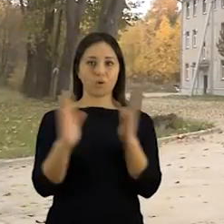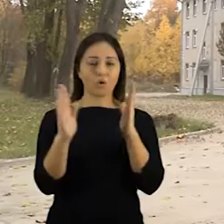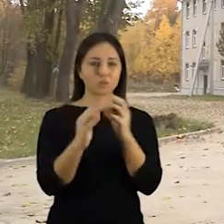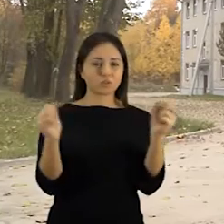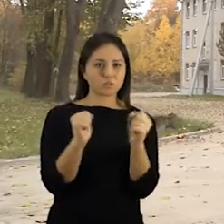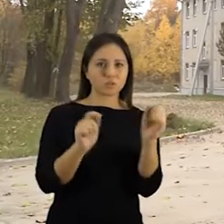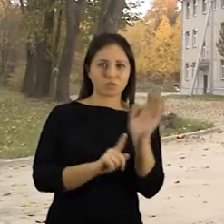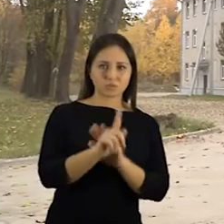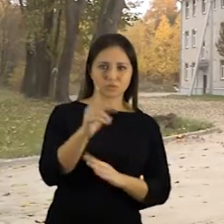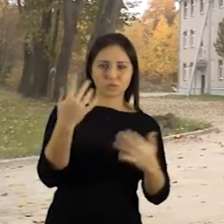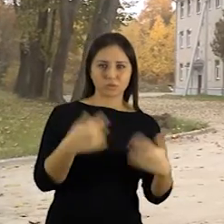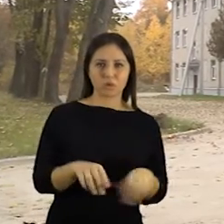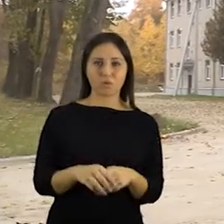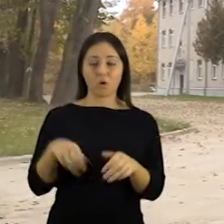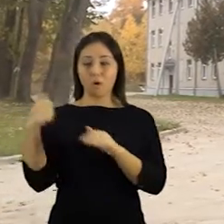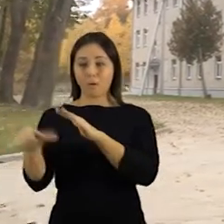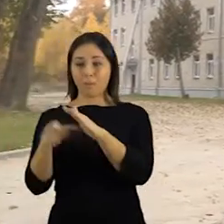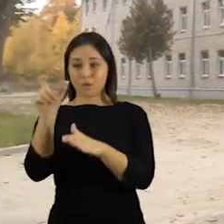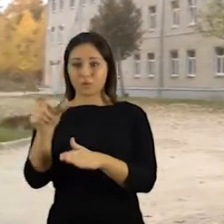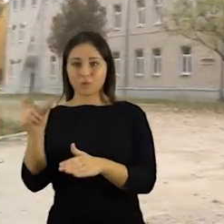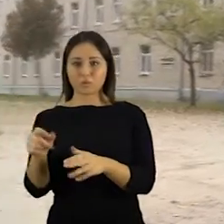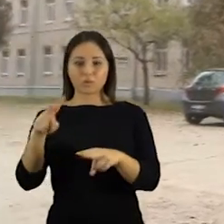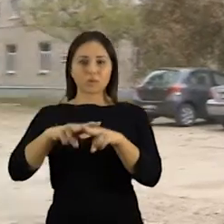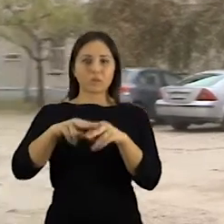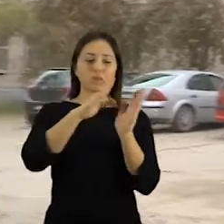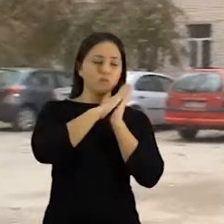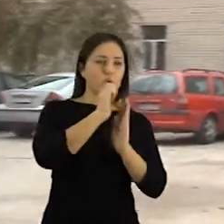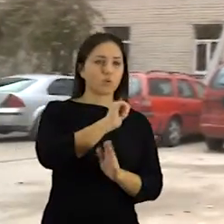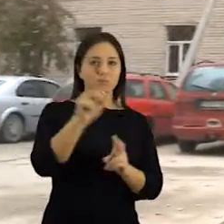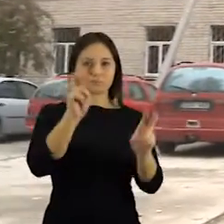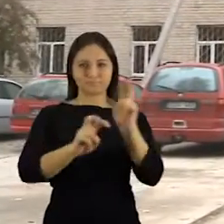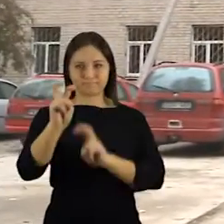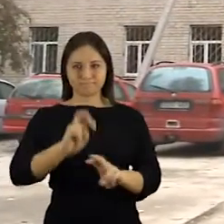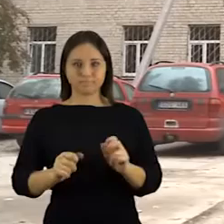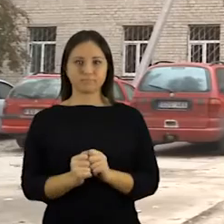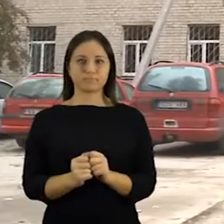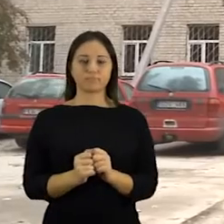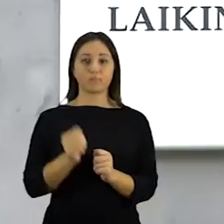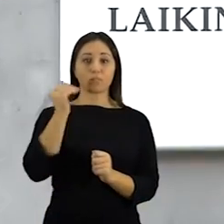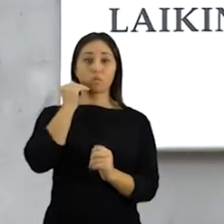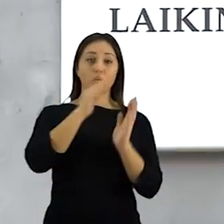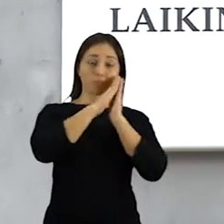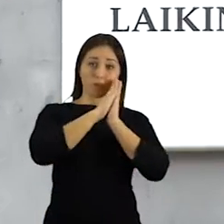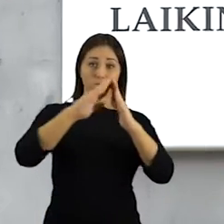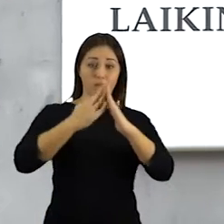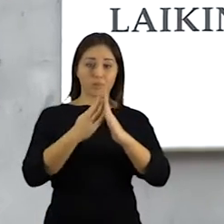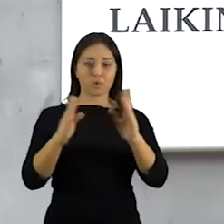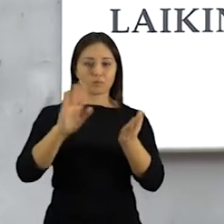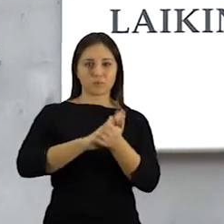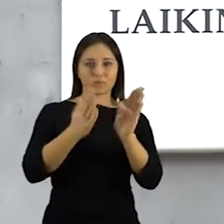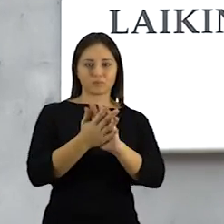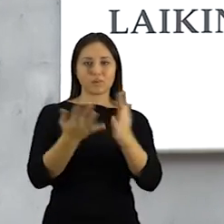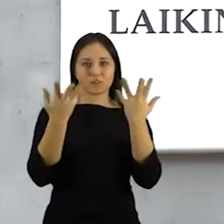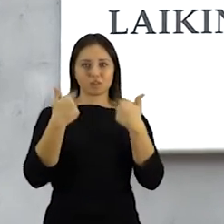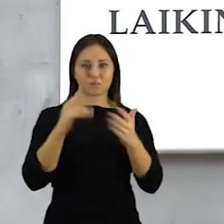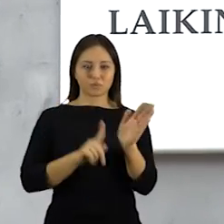Vėstanto rams nuo latinės gyvenamosios vietos neturintis asmenis suka galvą, kur praleisti naktį. Šiaulių miesto nakvinės namai jau ruošiasi